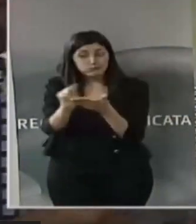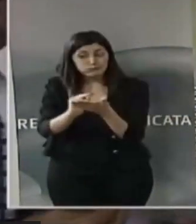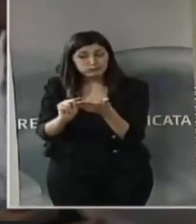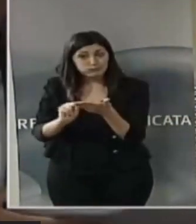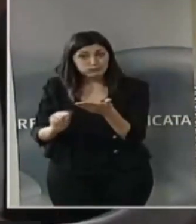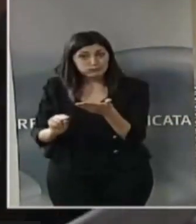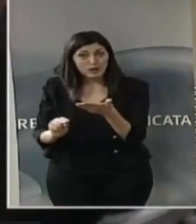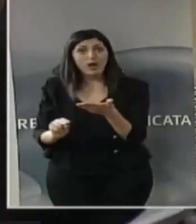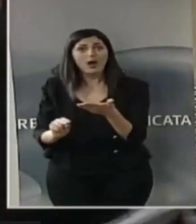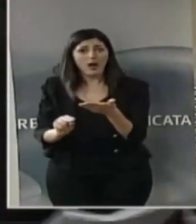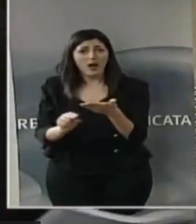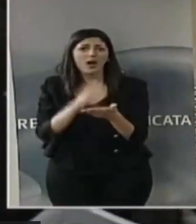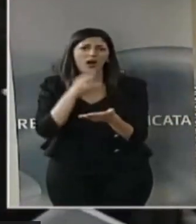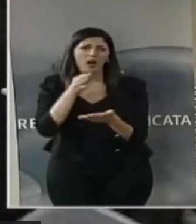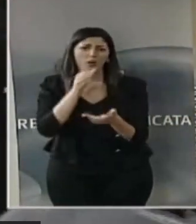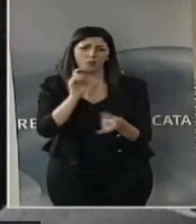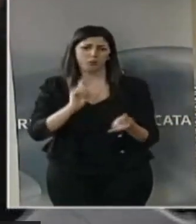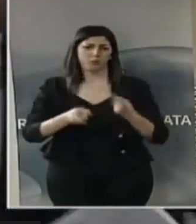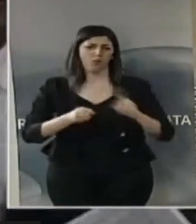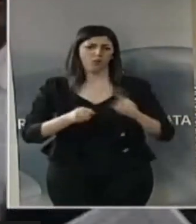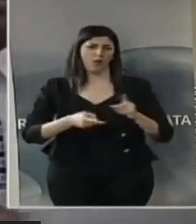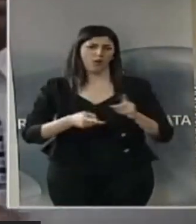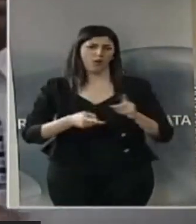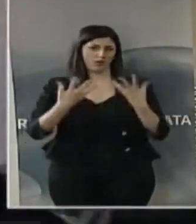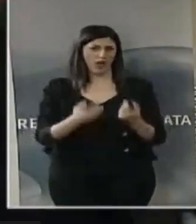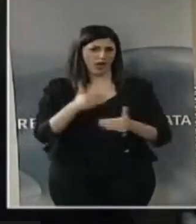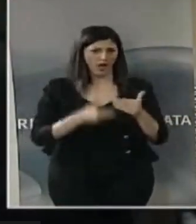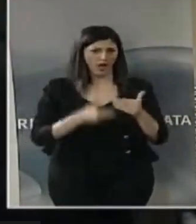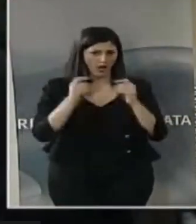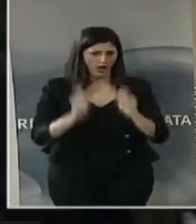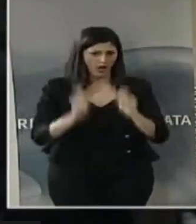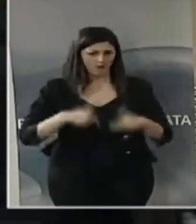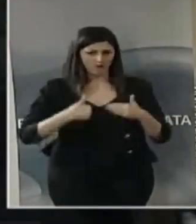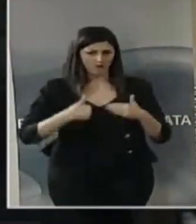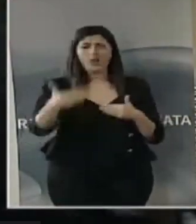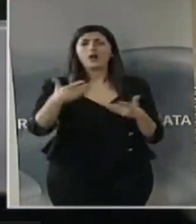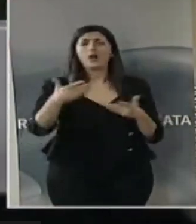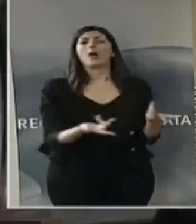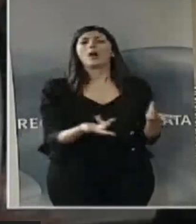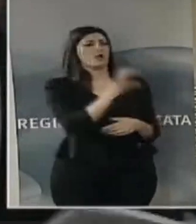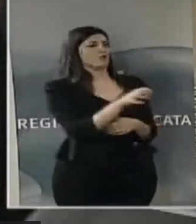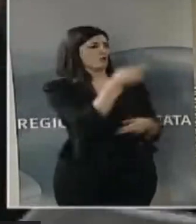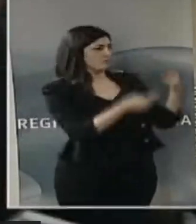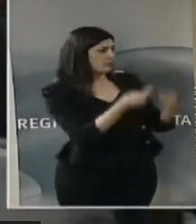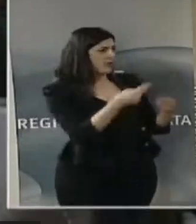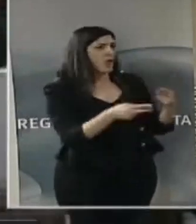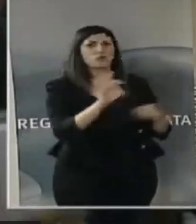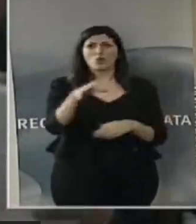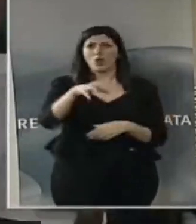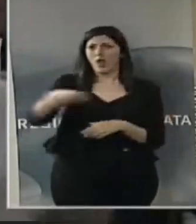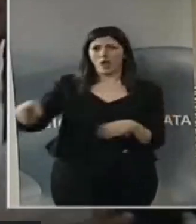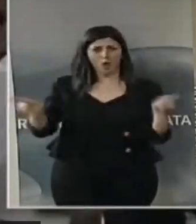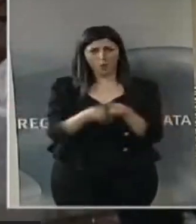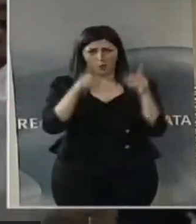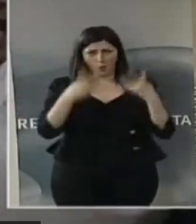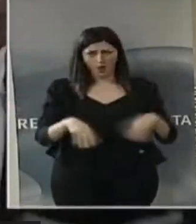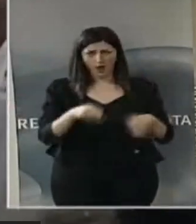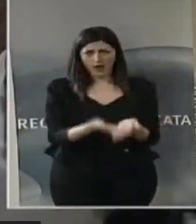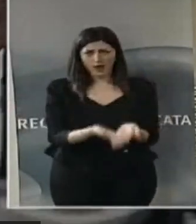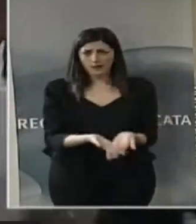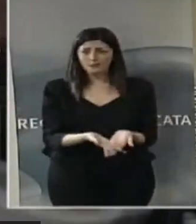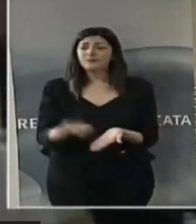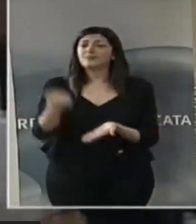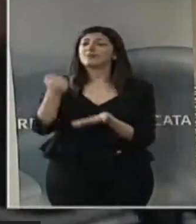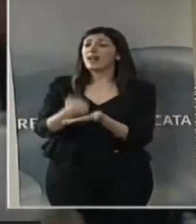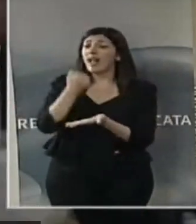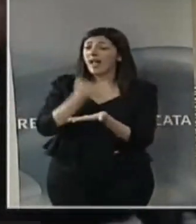attuare le politiche, questo succede nel bilancio regionale, succede nel bilancio degli enti, se non è in questi atti, in quali